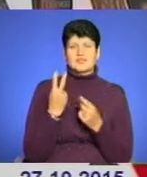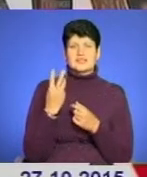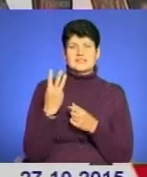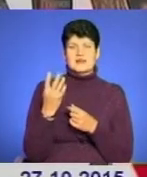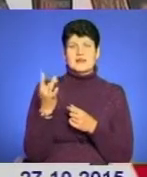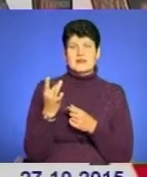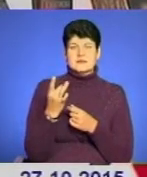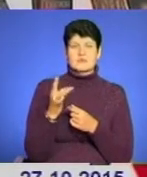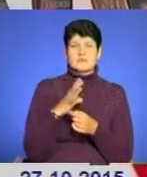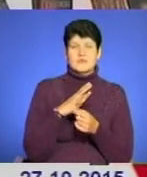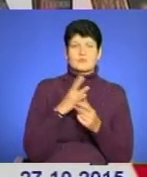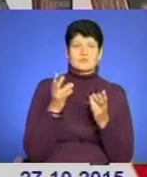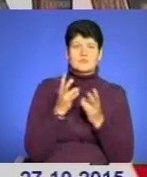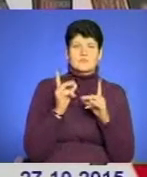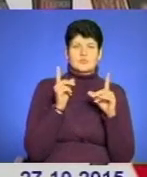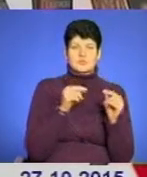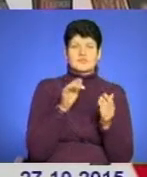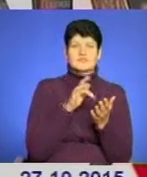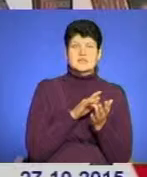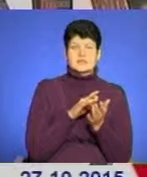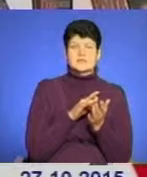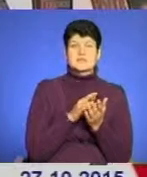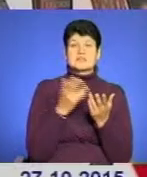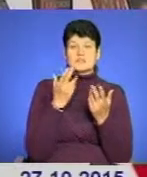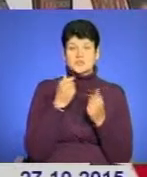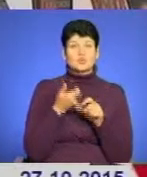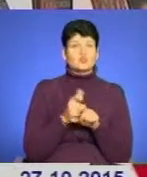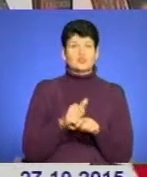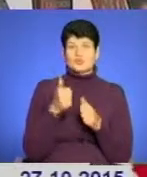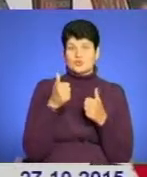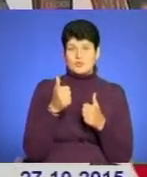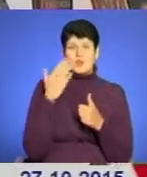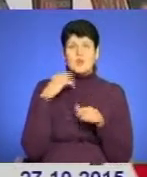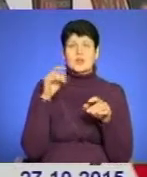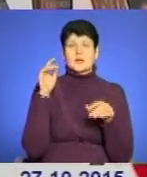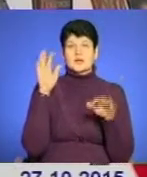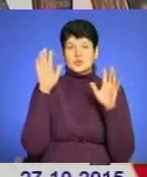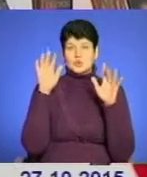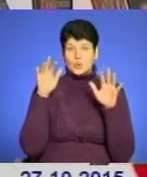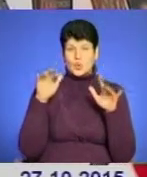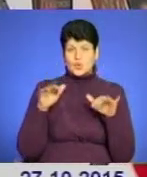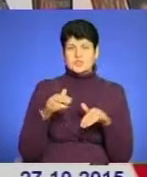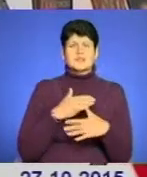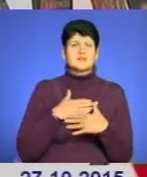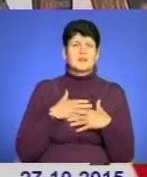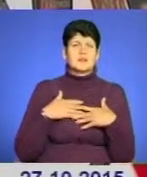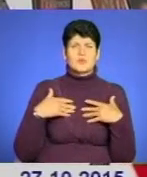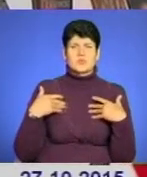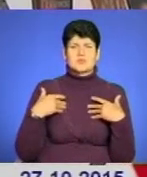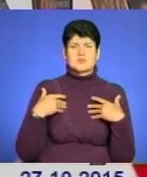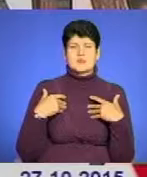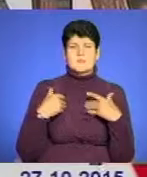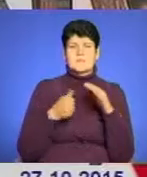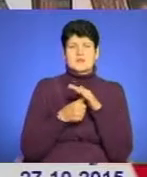рази, тому що потрібно їхати до центру. Звичайно, що дуже добре, тому що коли дощ, наприклад, і не хочеться діставати